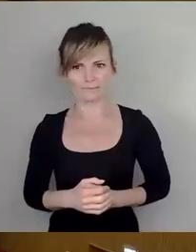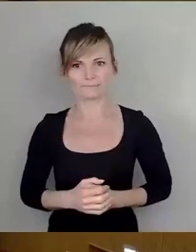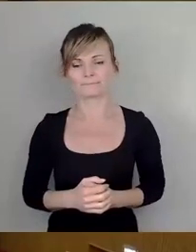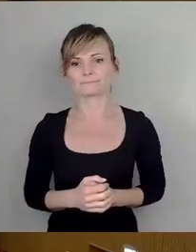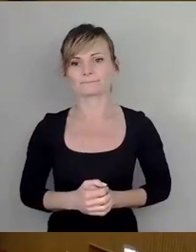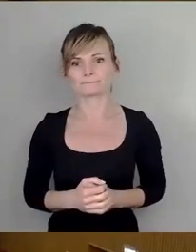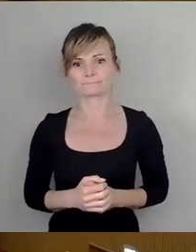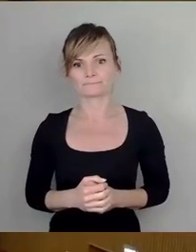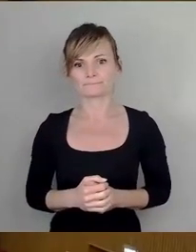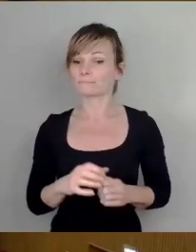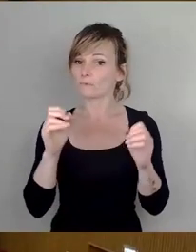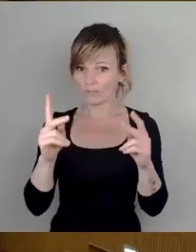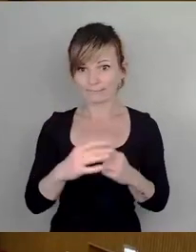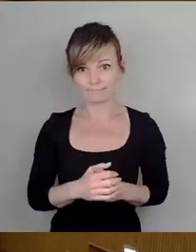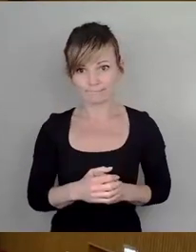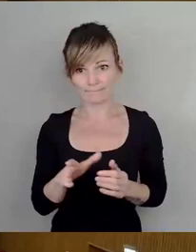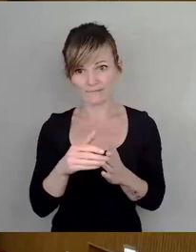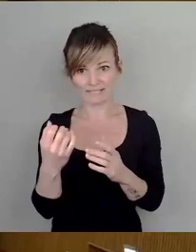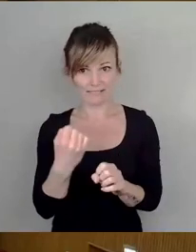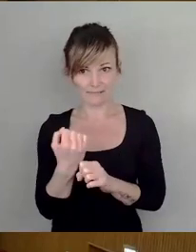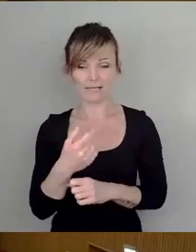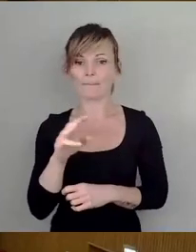Okay, dann machen wir weiter mit Michael Schmählich.